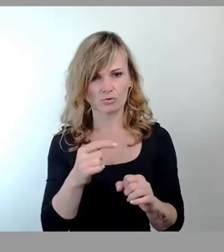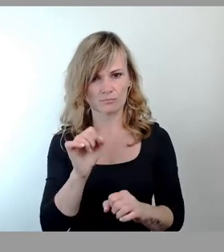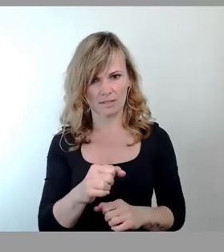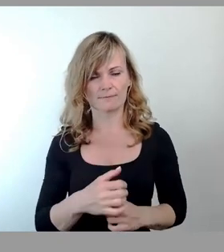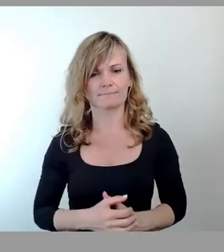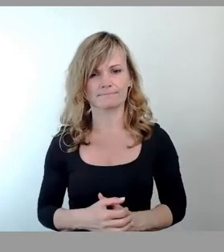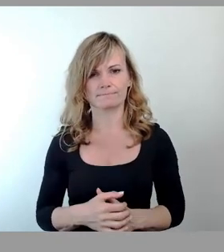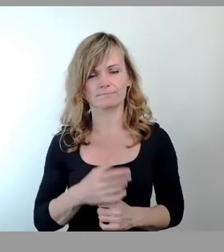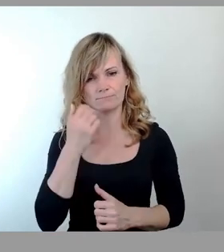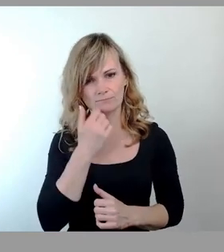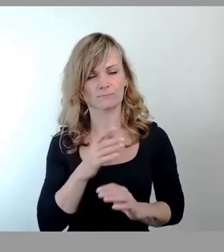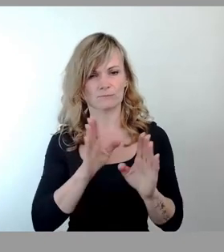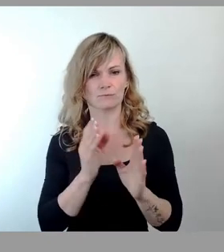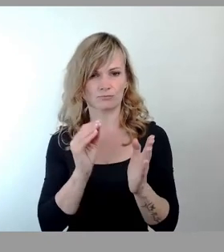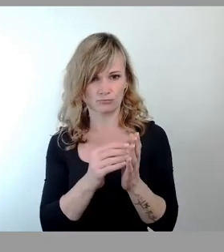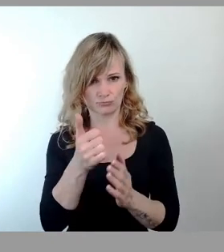Stimmzeichen.